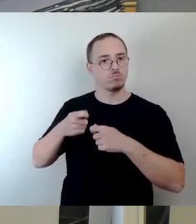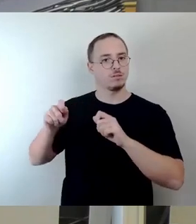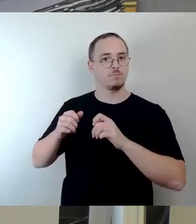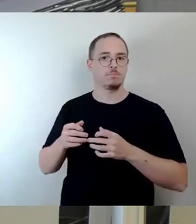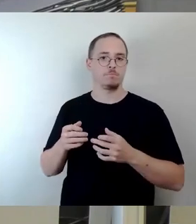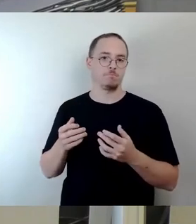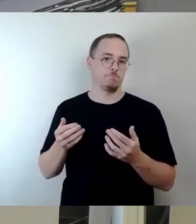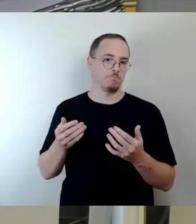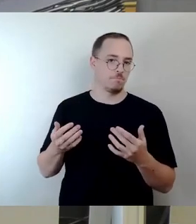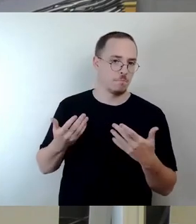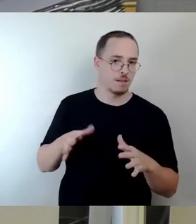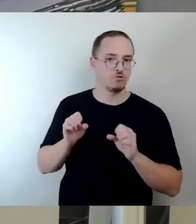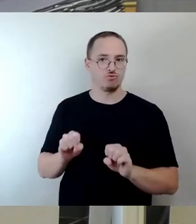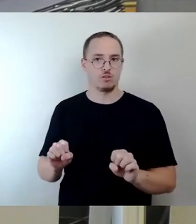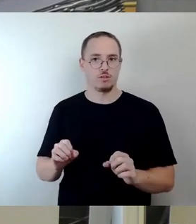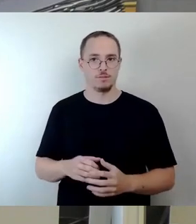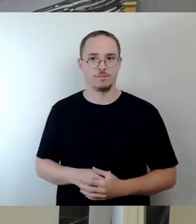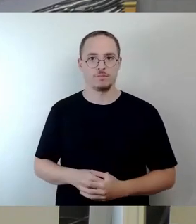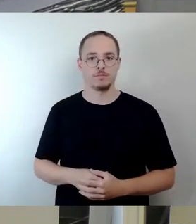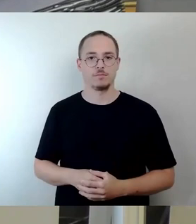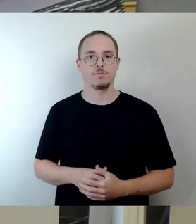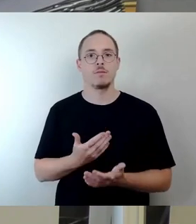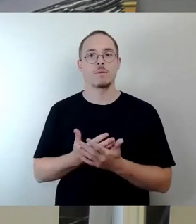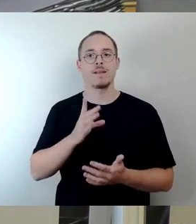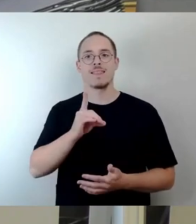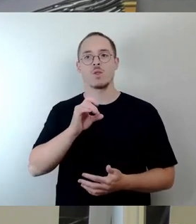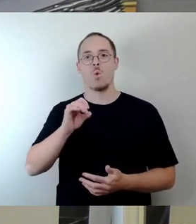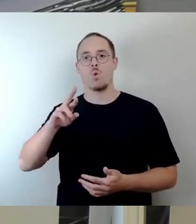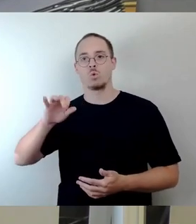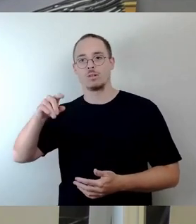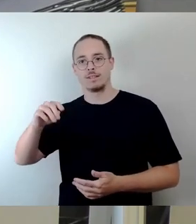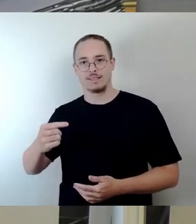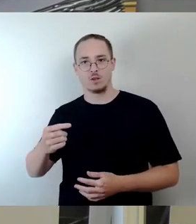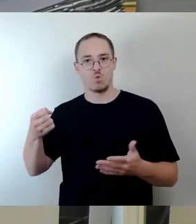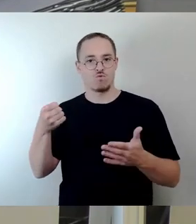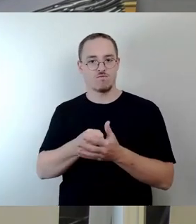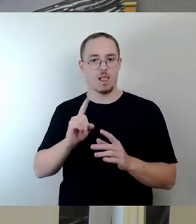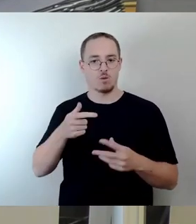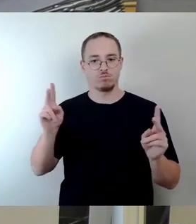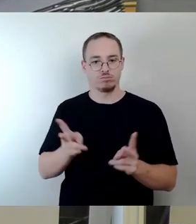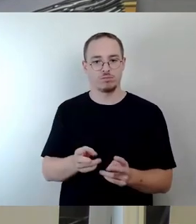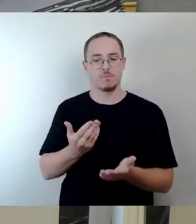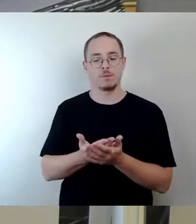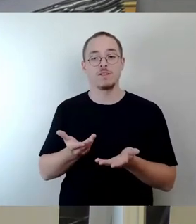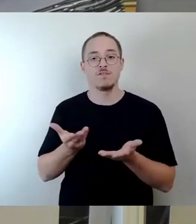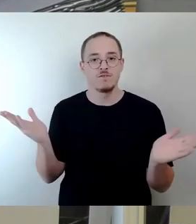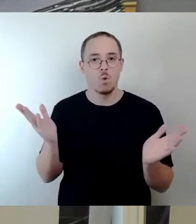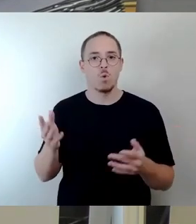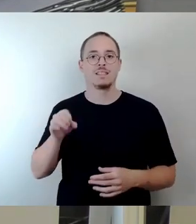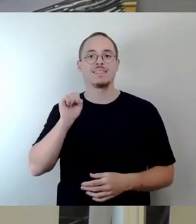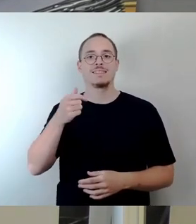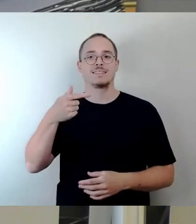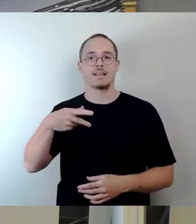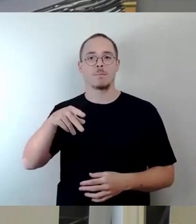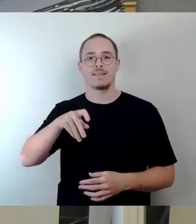Dinge wie Dooring-Unfälle reduzieren können. Zum Beispiel an der St. Petersburger Straße oder an der Karl-Marx-Straße in Klotsche. Wir haben ein